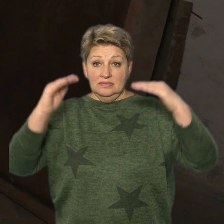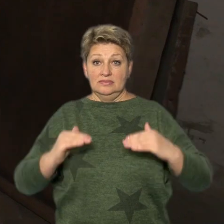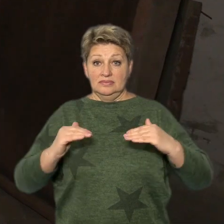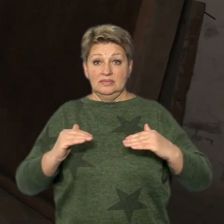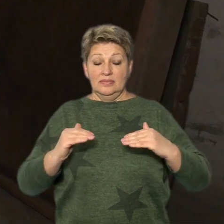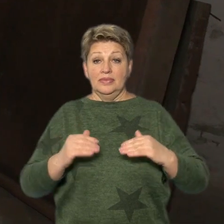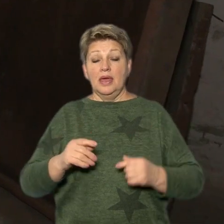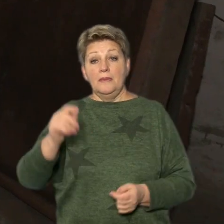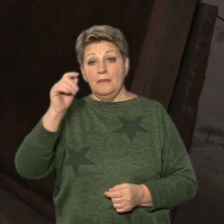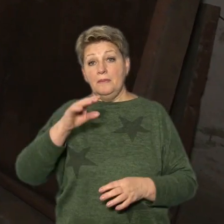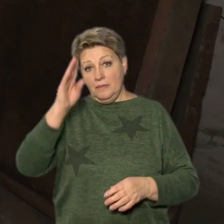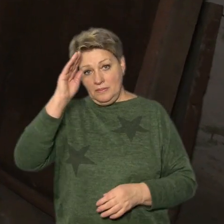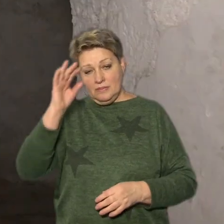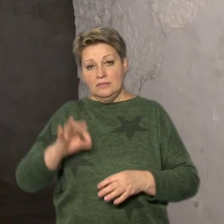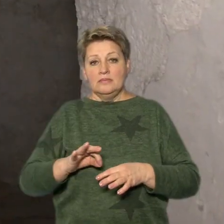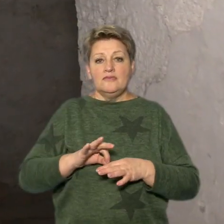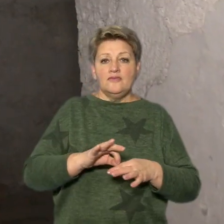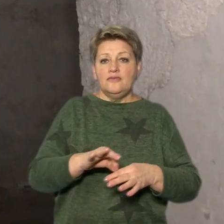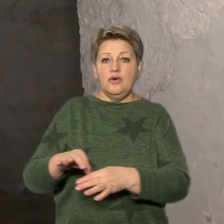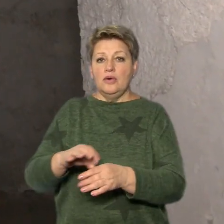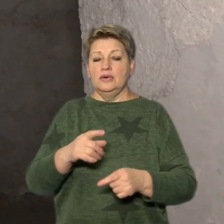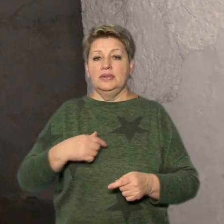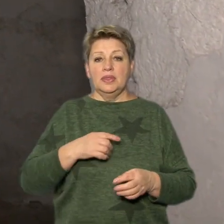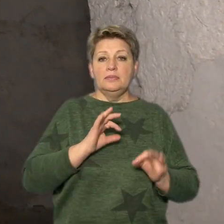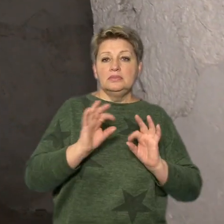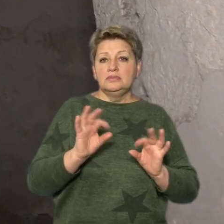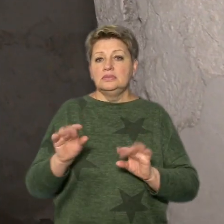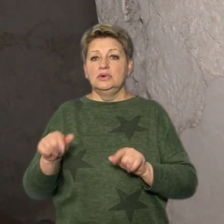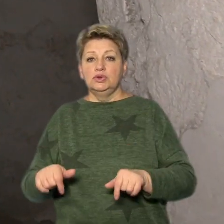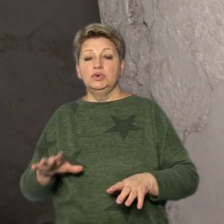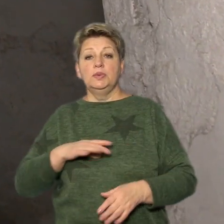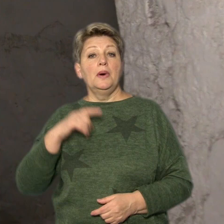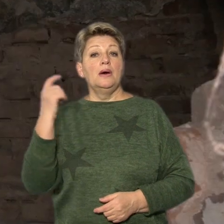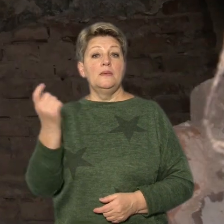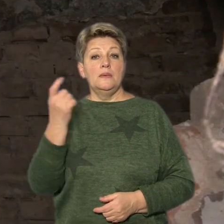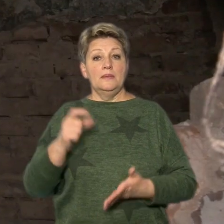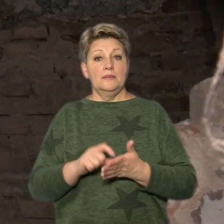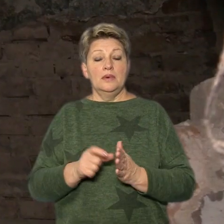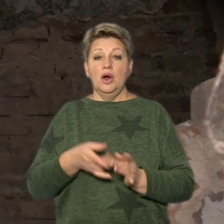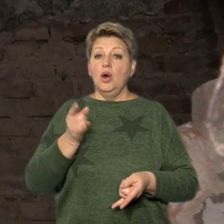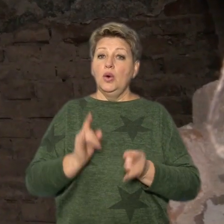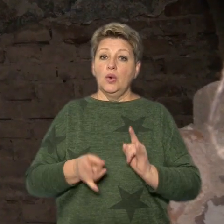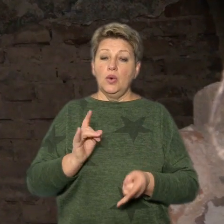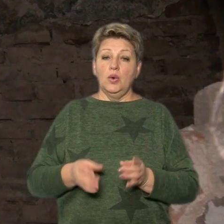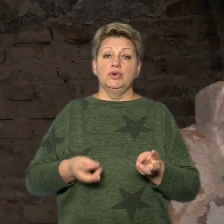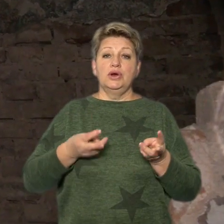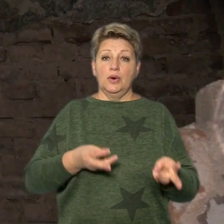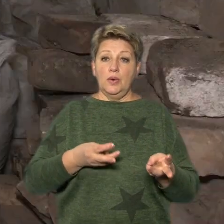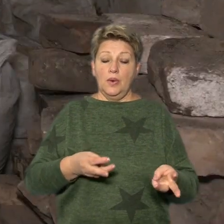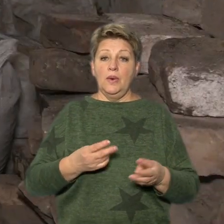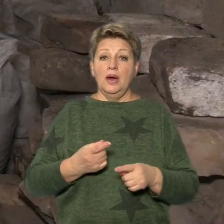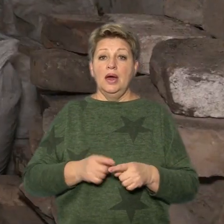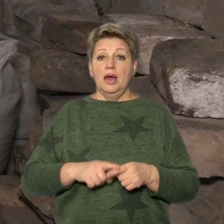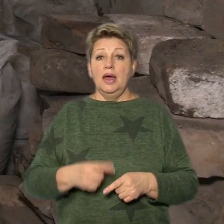Пан Володимир водить нас палацовим підземеллям. Розказує, тут були господарчі приміщення, кухня, котельня. Ці метрові